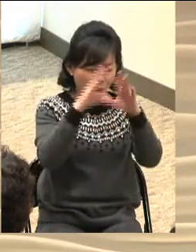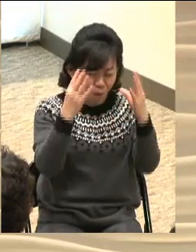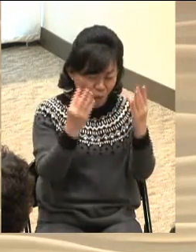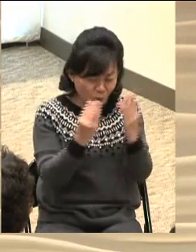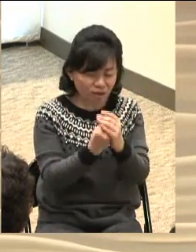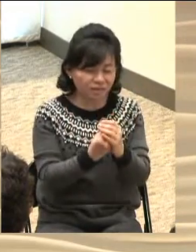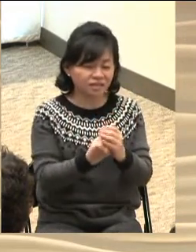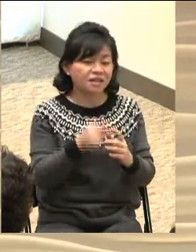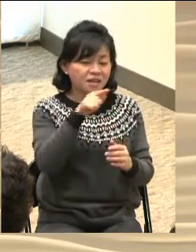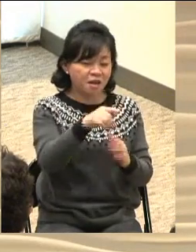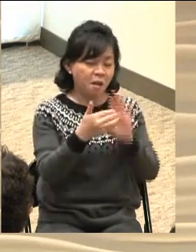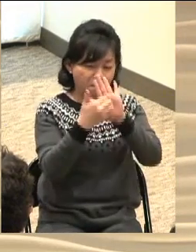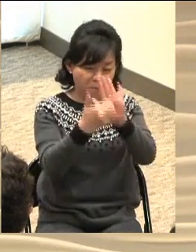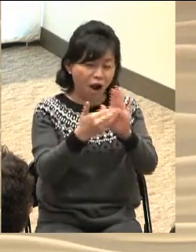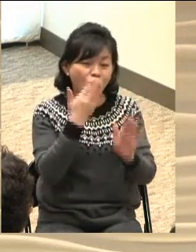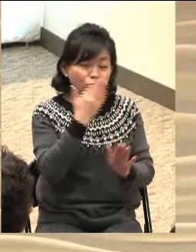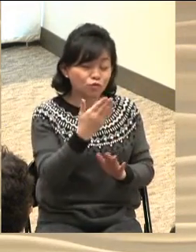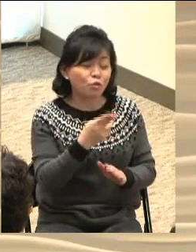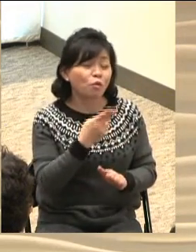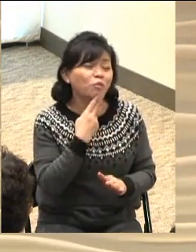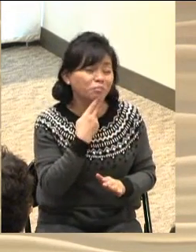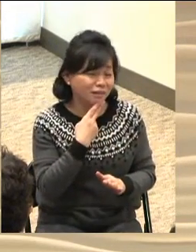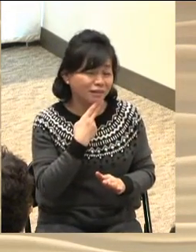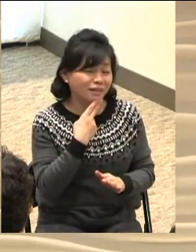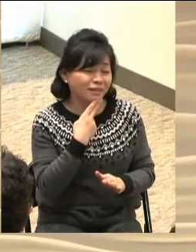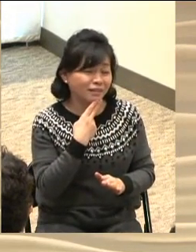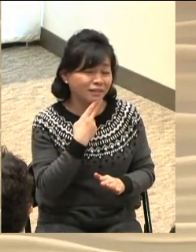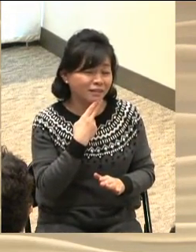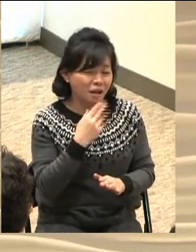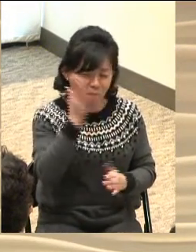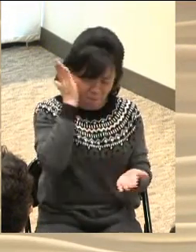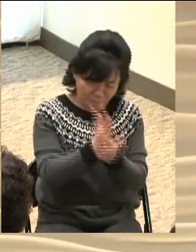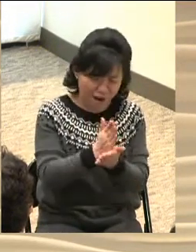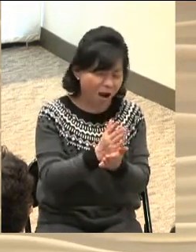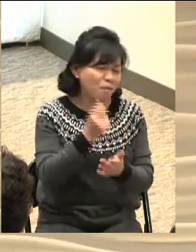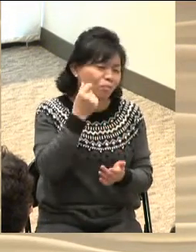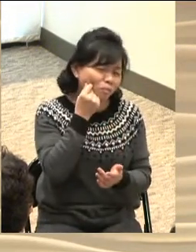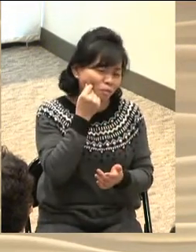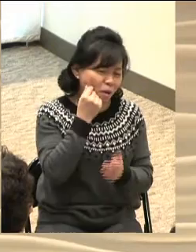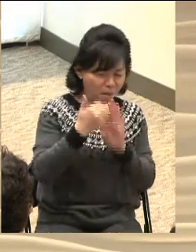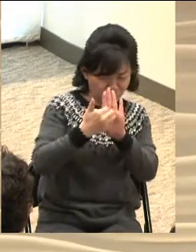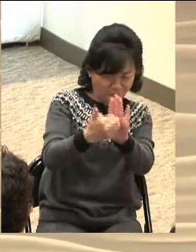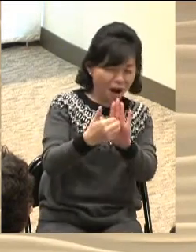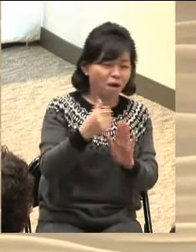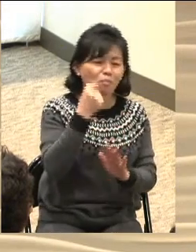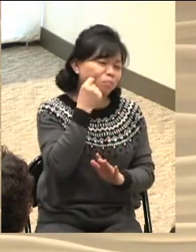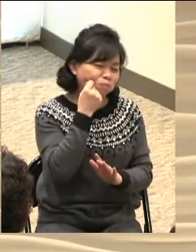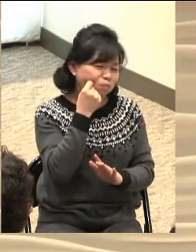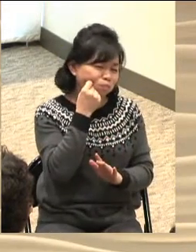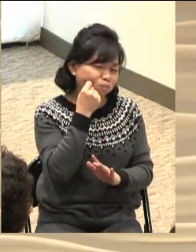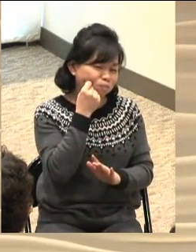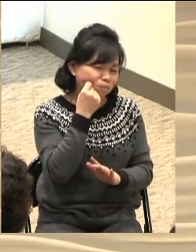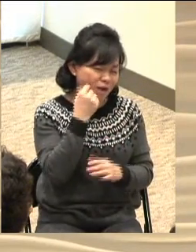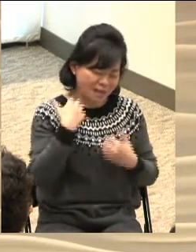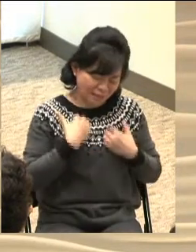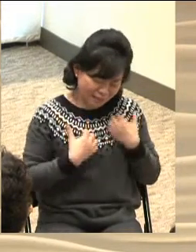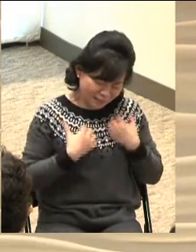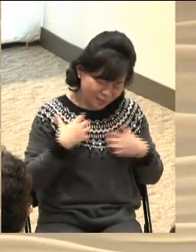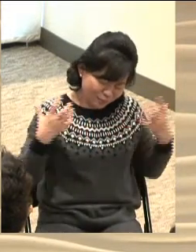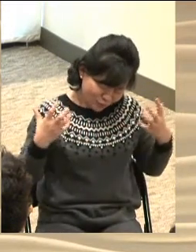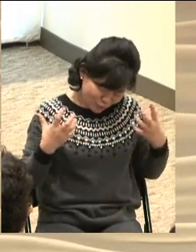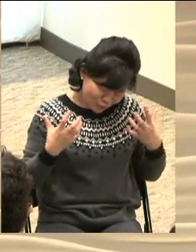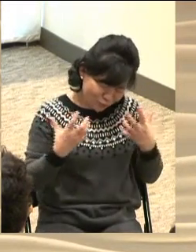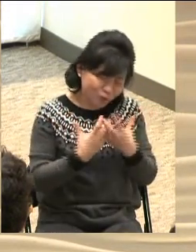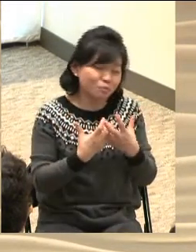금지할 법이 없는이라 금지할 법이 없다는 것은 막을 수가 없다는 거예요 그 기쁨이 솟아 나오면